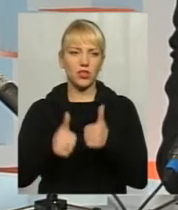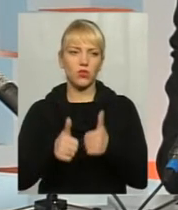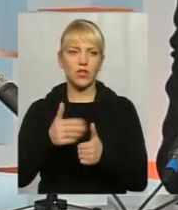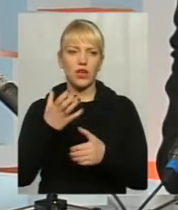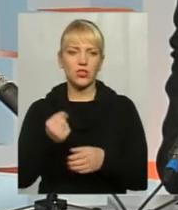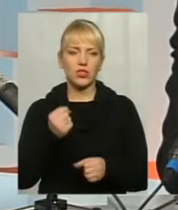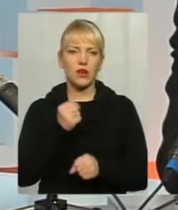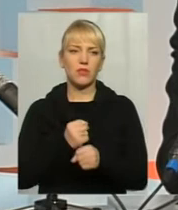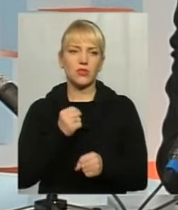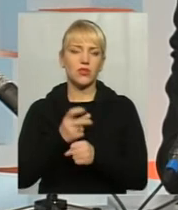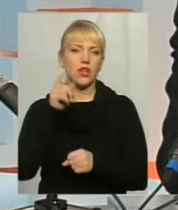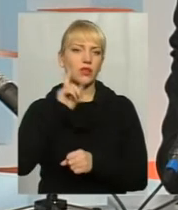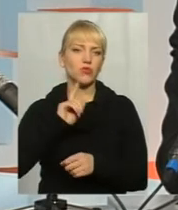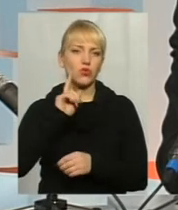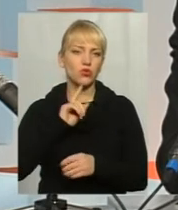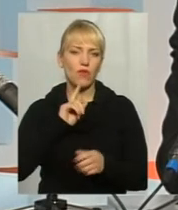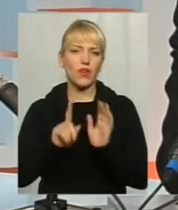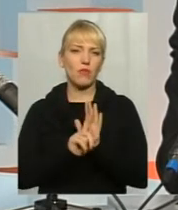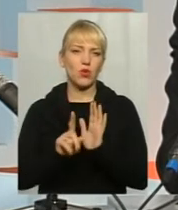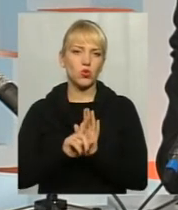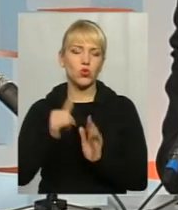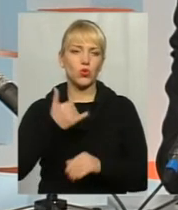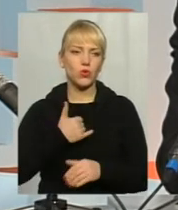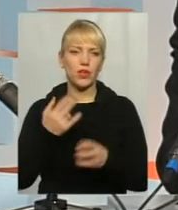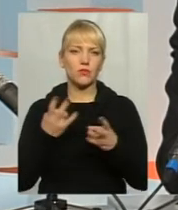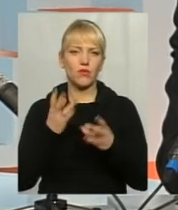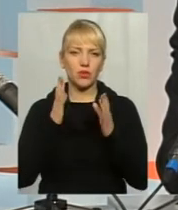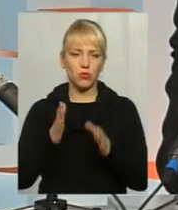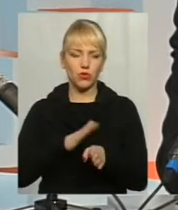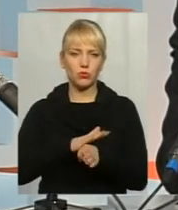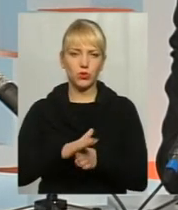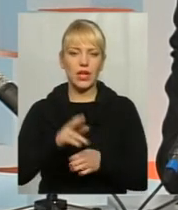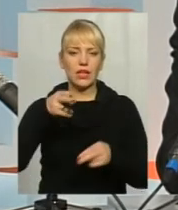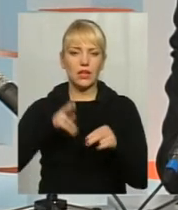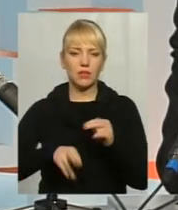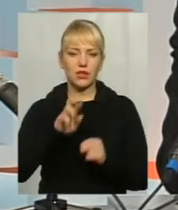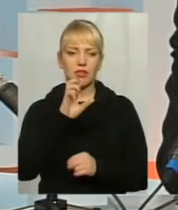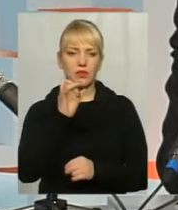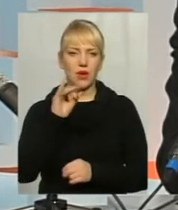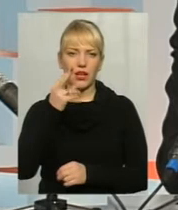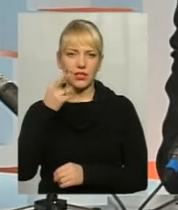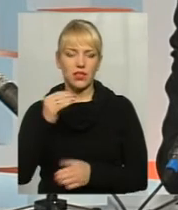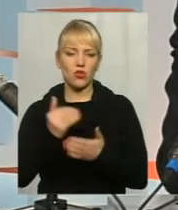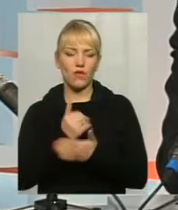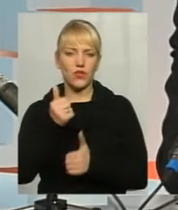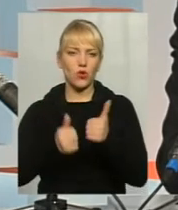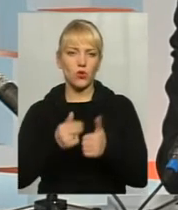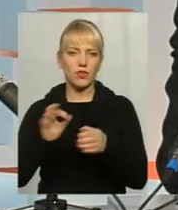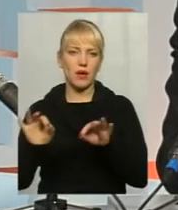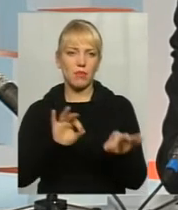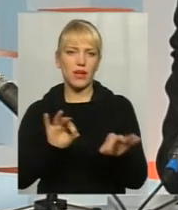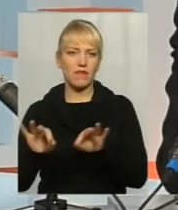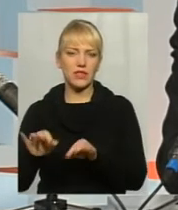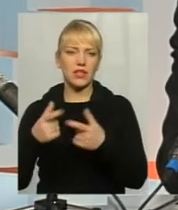зараз на тимчасових маршрутах. У нас має відбутися наприкінці березня нові конкурси на перевезення, де ми